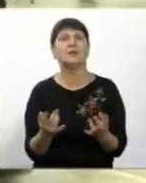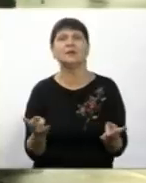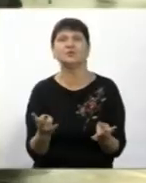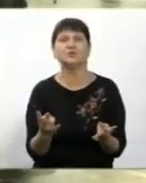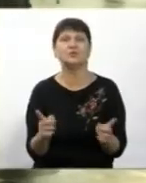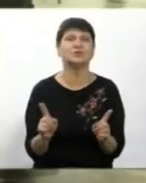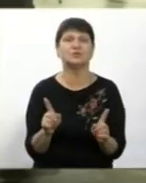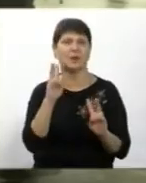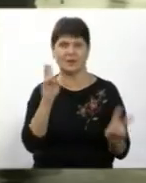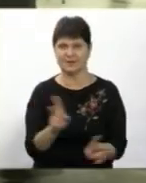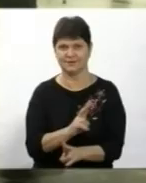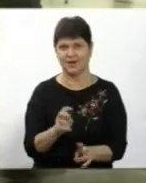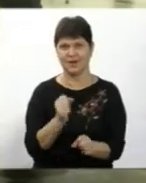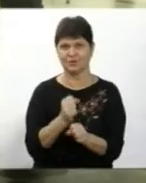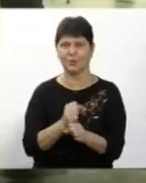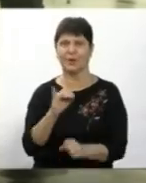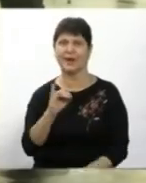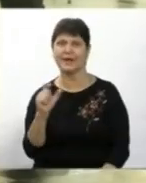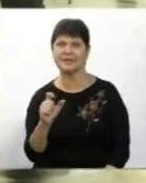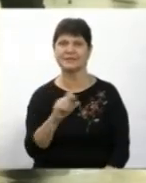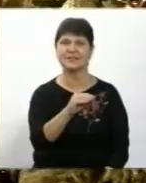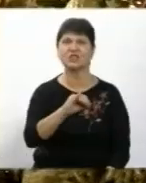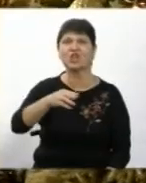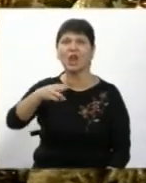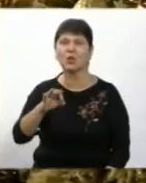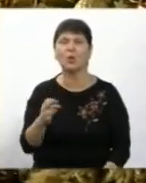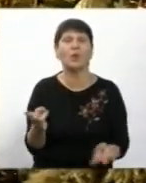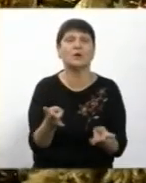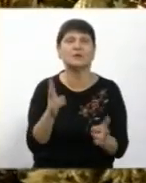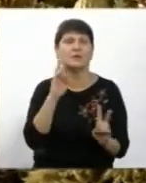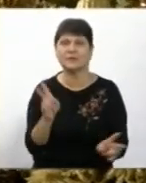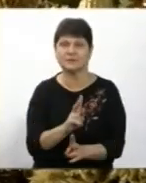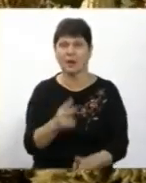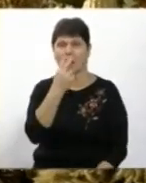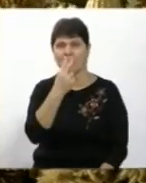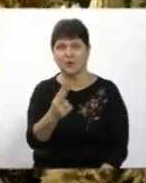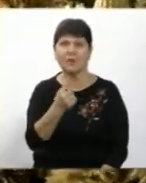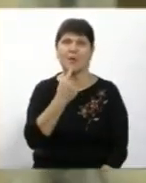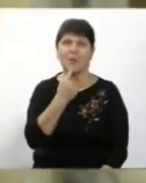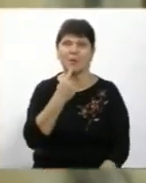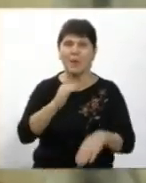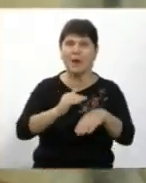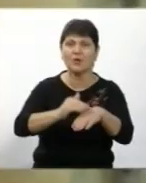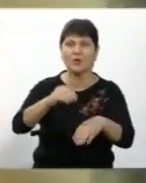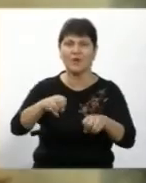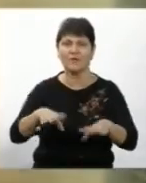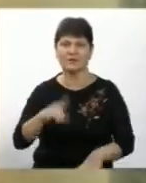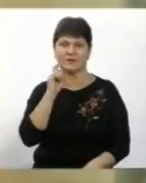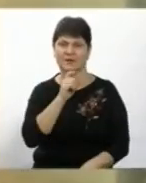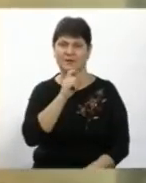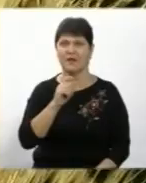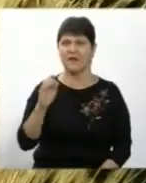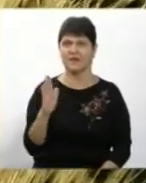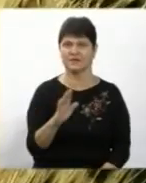Він зробить линей з житом, для чого, я не знаю Не лише подивитися, й спробувати на дотик Вирішив вінничанин Василь